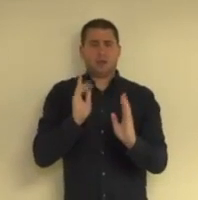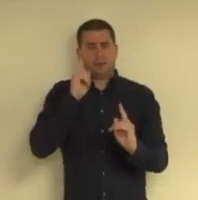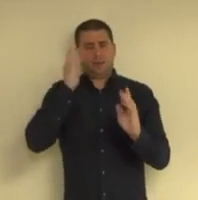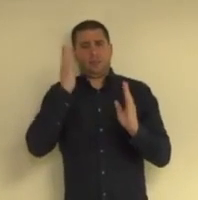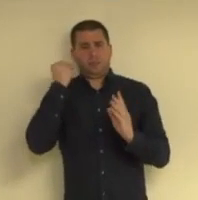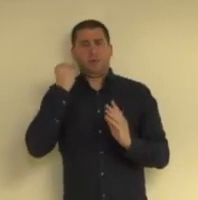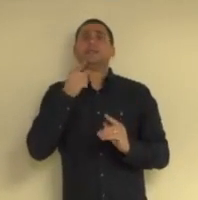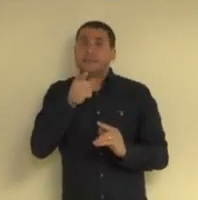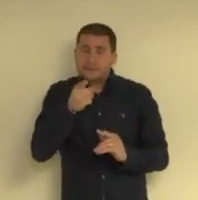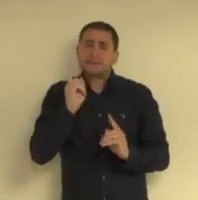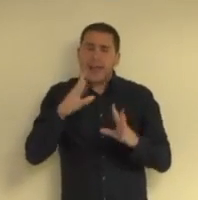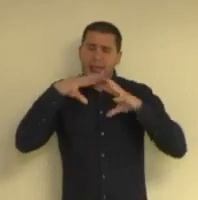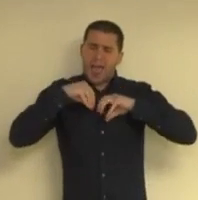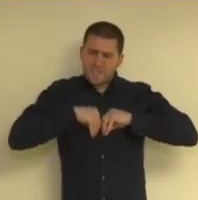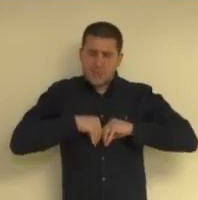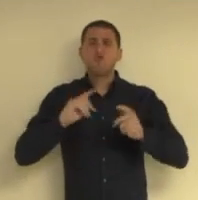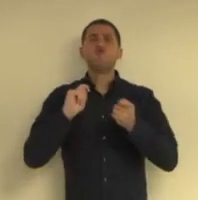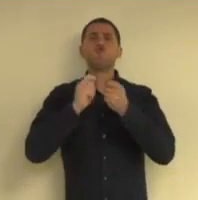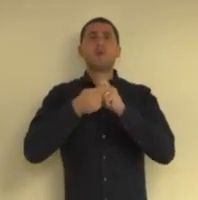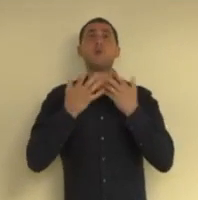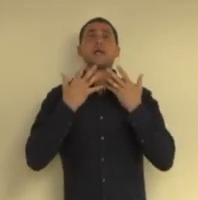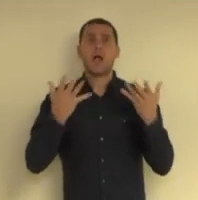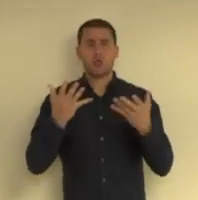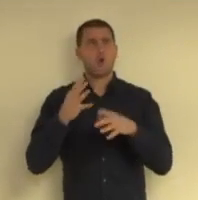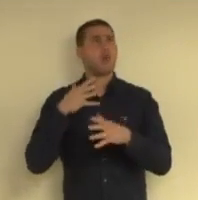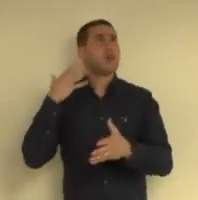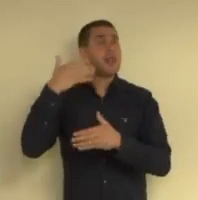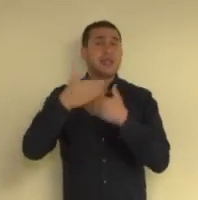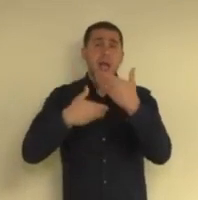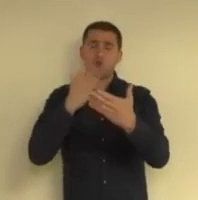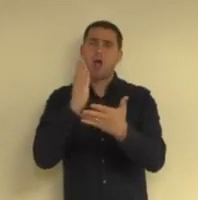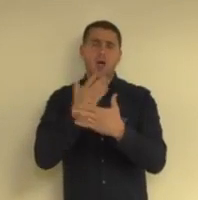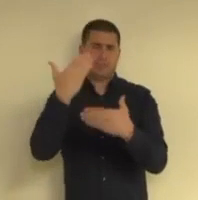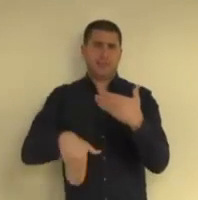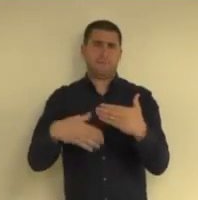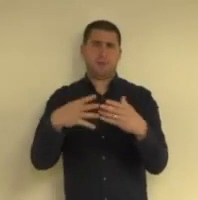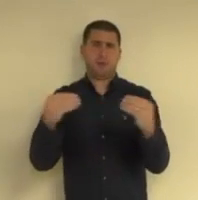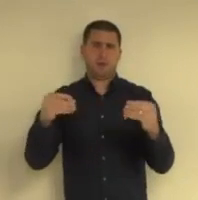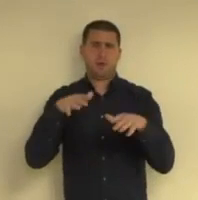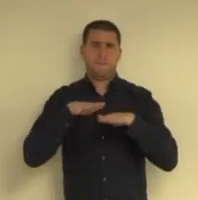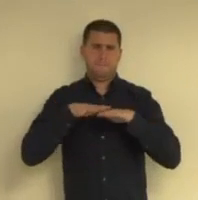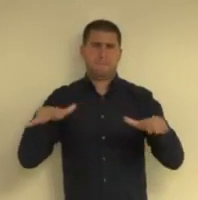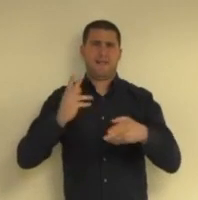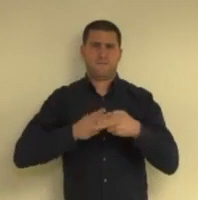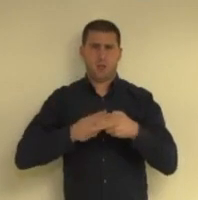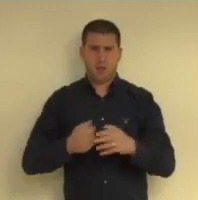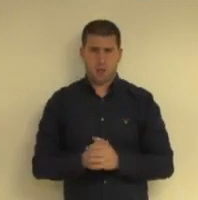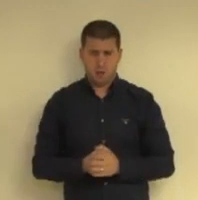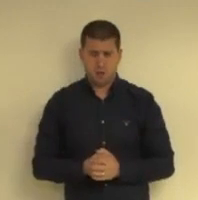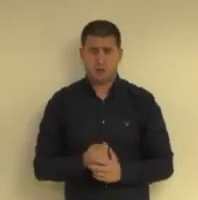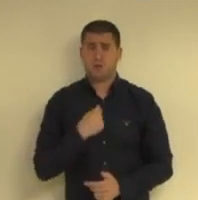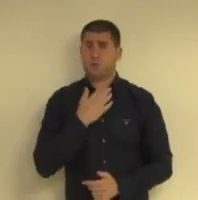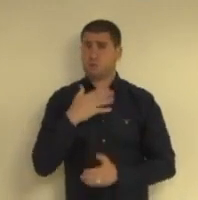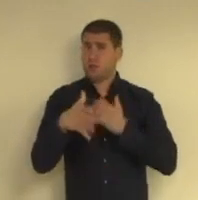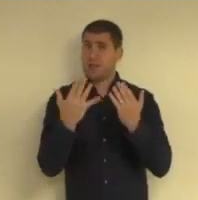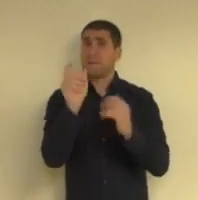כי זה מה שזה אומר להפנים שיש פה שינוי אדיר שילווה אותנו עד סוף המגפה אני